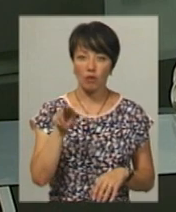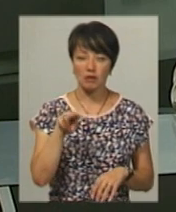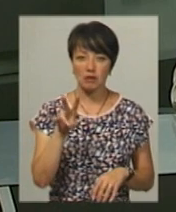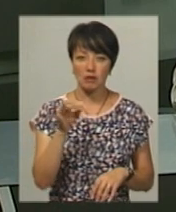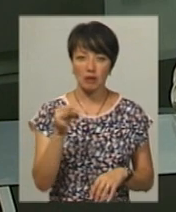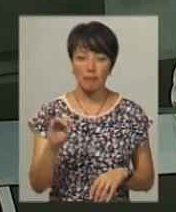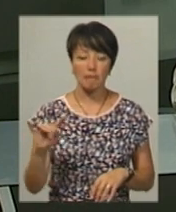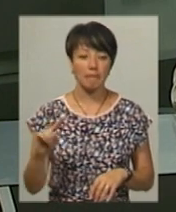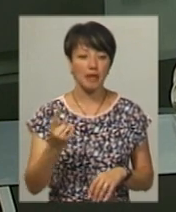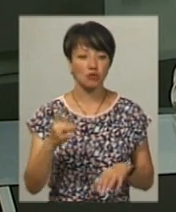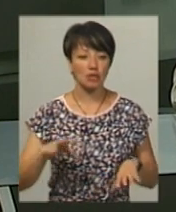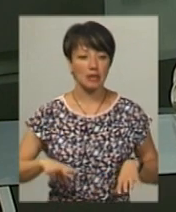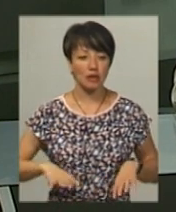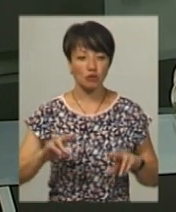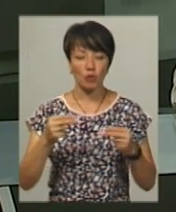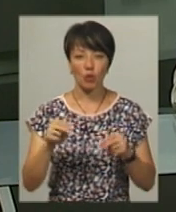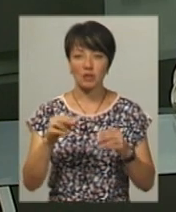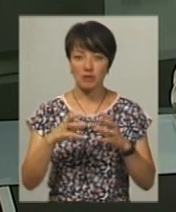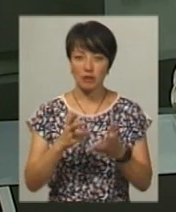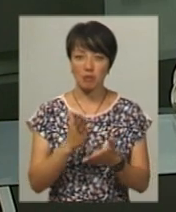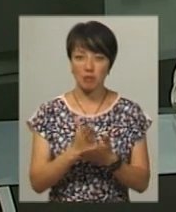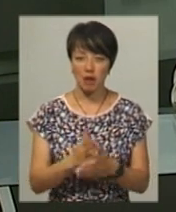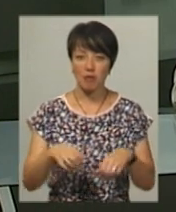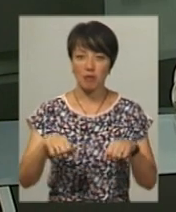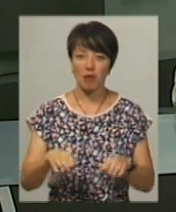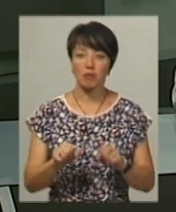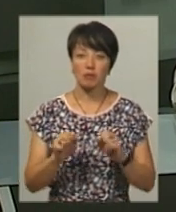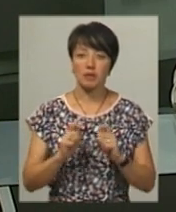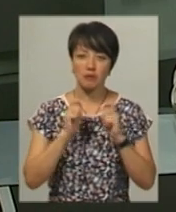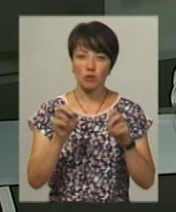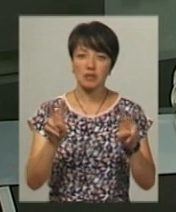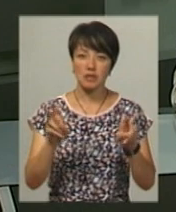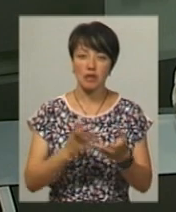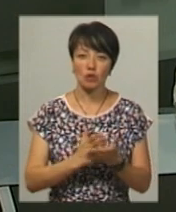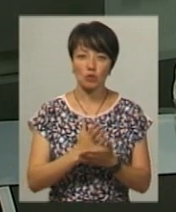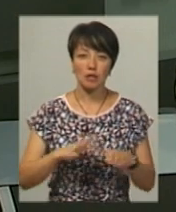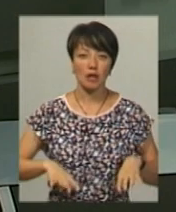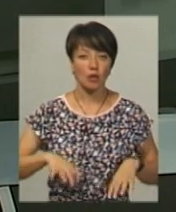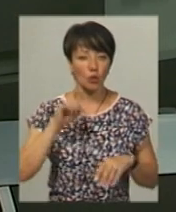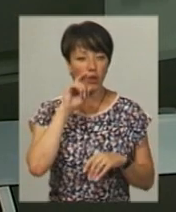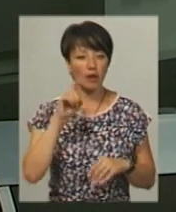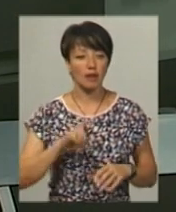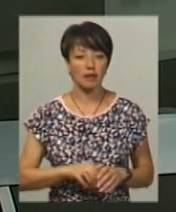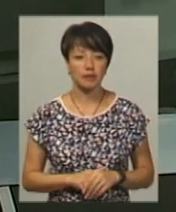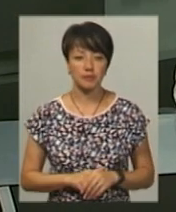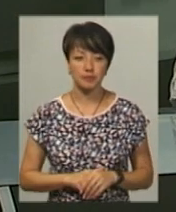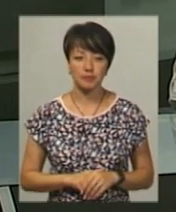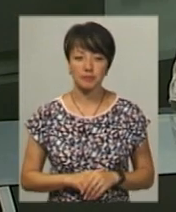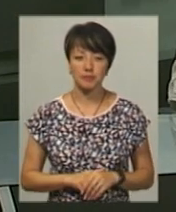тепер перший тренер чемпіону світу має право на присвоєння звання заслуженого тренера України, каже Ігор Хіблін.